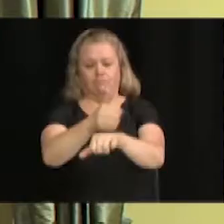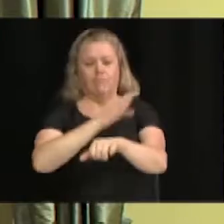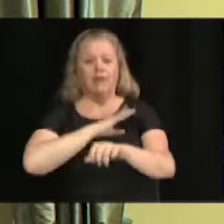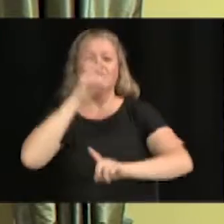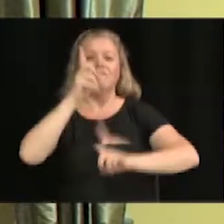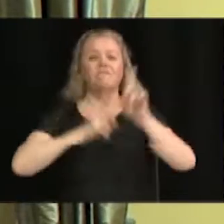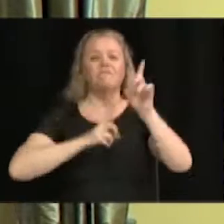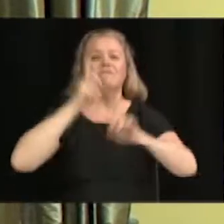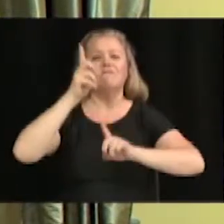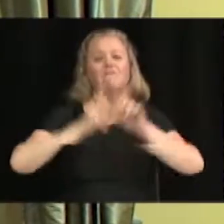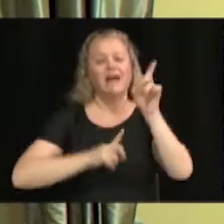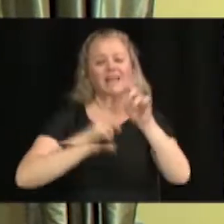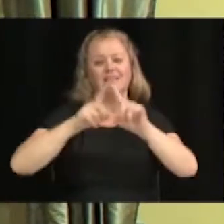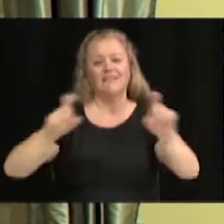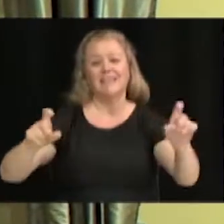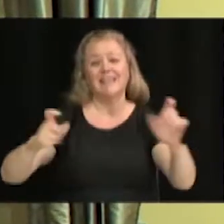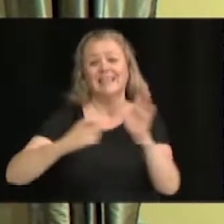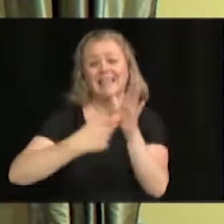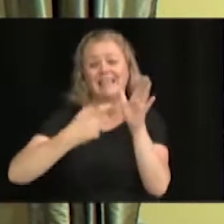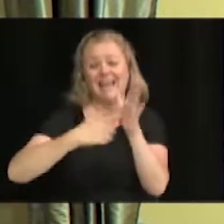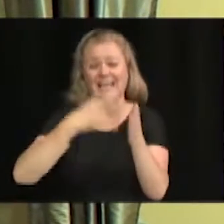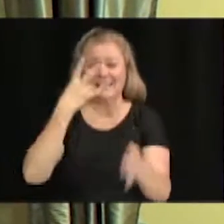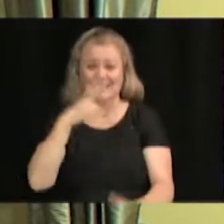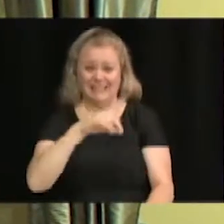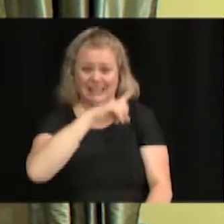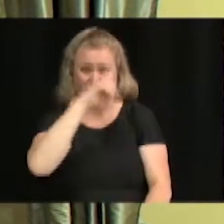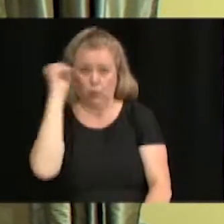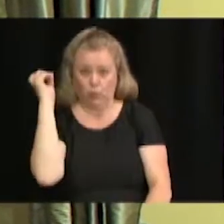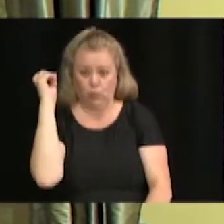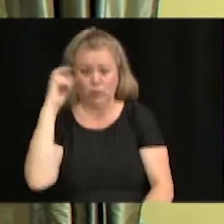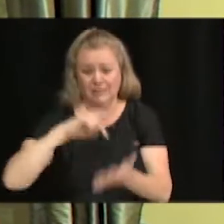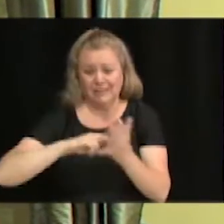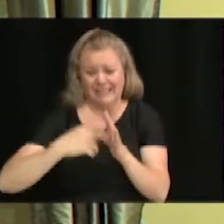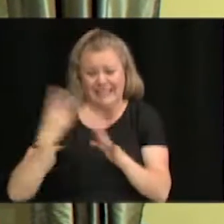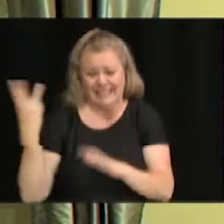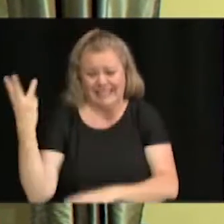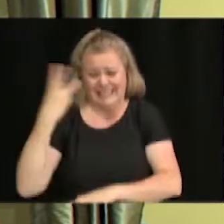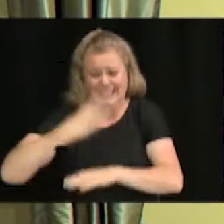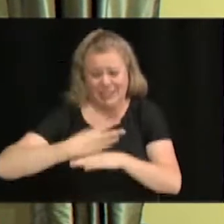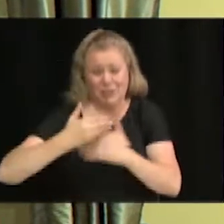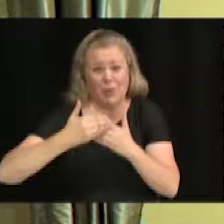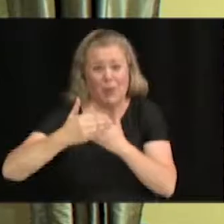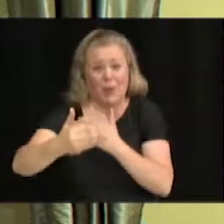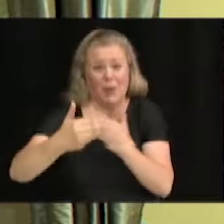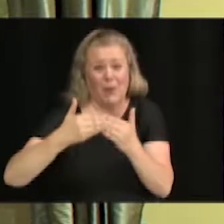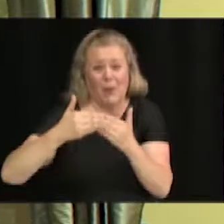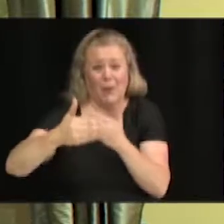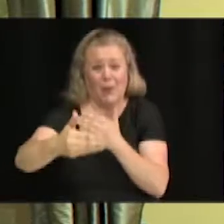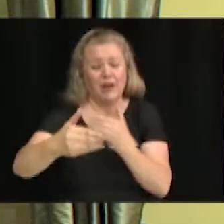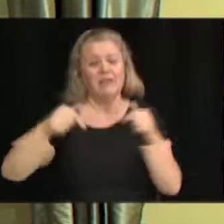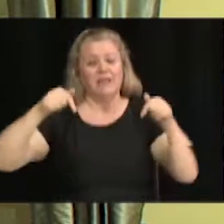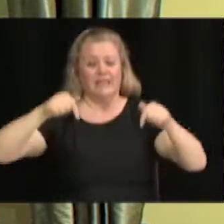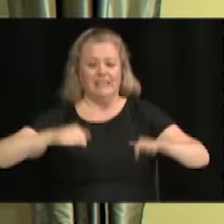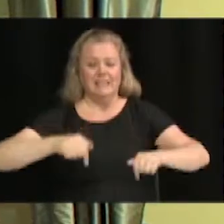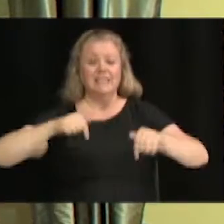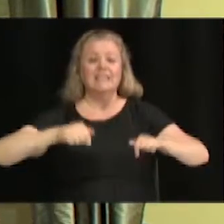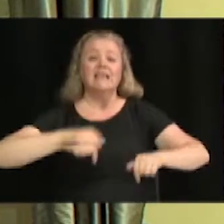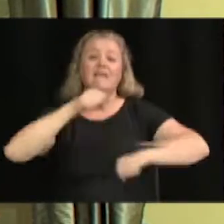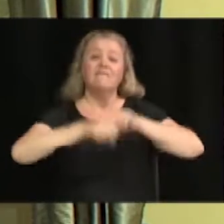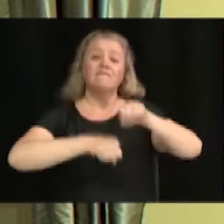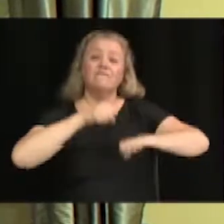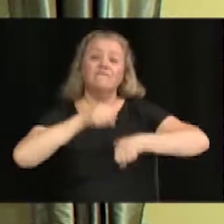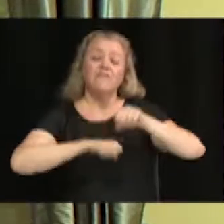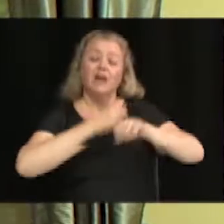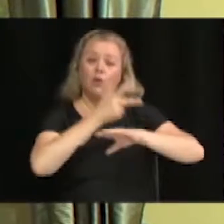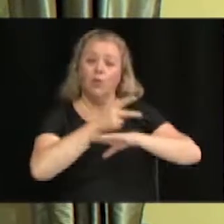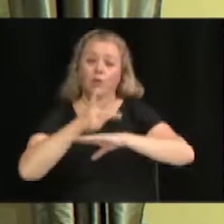tient à une date merveilleuse, qui est le 17 août. Donc, dans six jours, nous allons avoir à laver le gare la fête de la diversité.